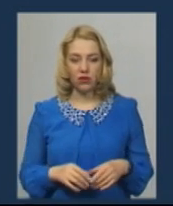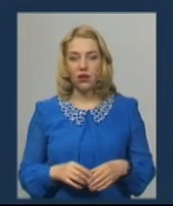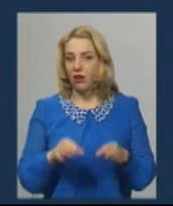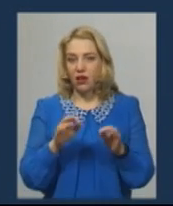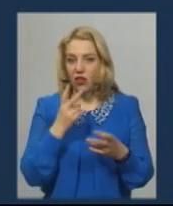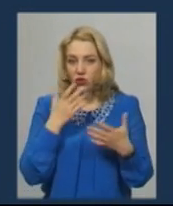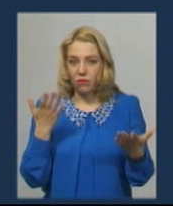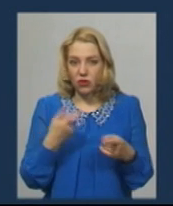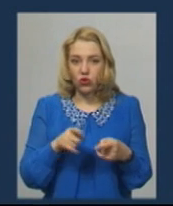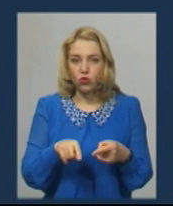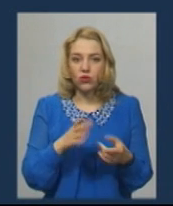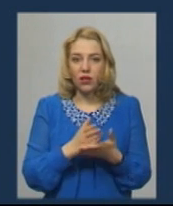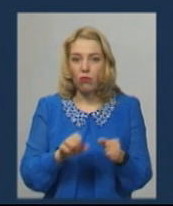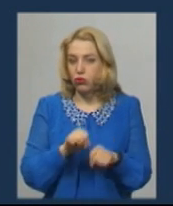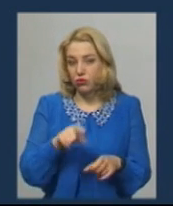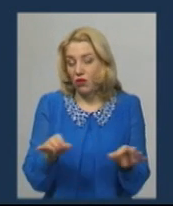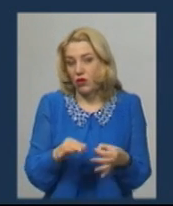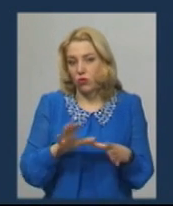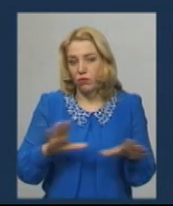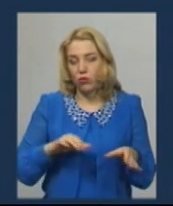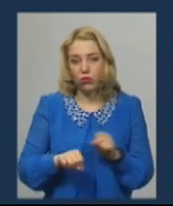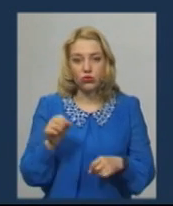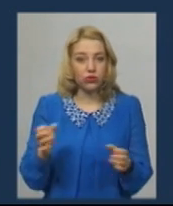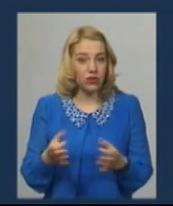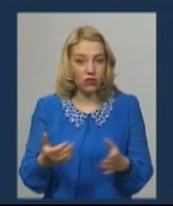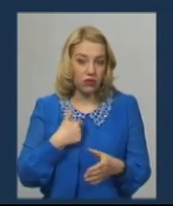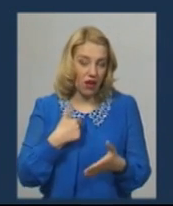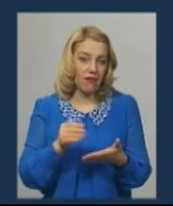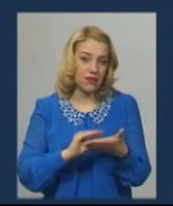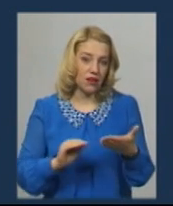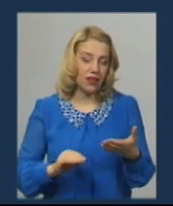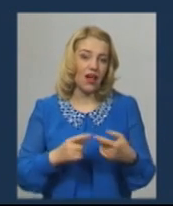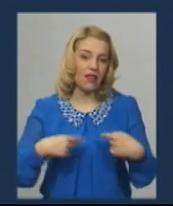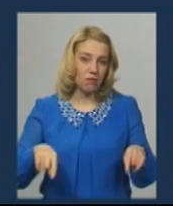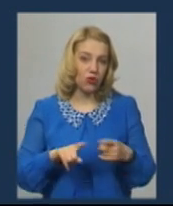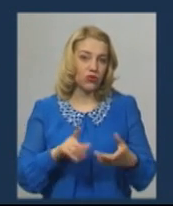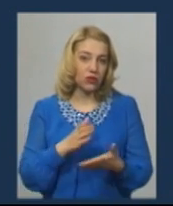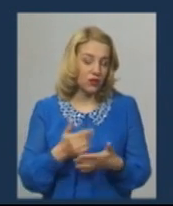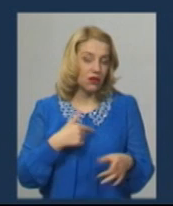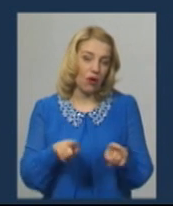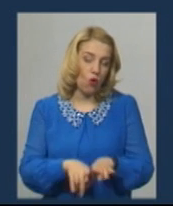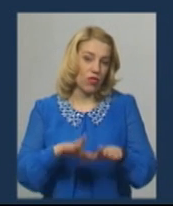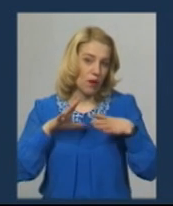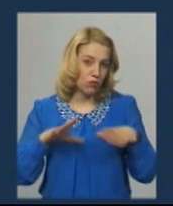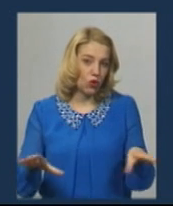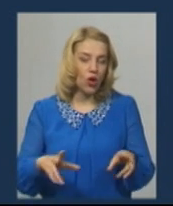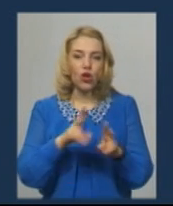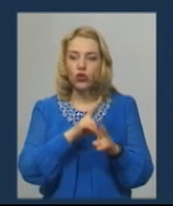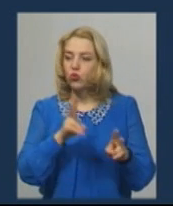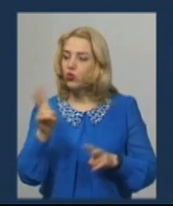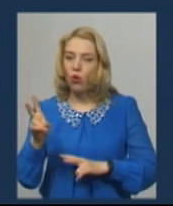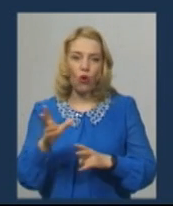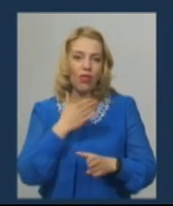не вибачаю, що тут є порушення, бо не було порушення ніякої. Я як секретар епархії, і є, такого не було, нікого нікого не